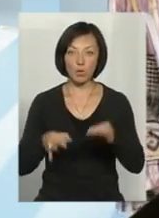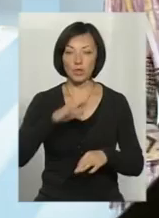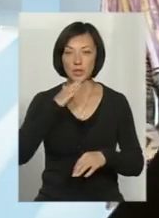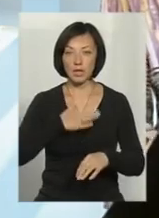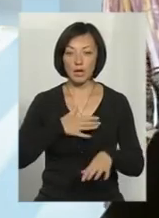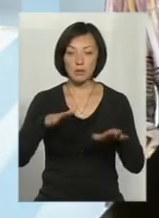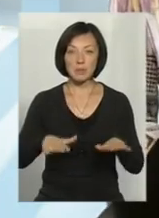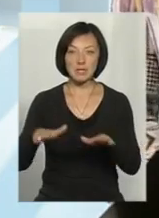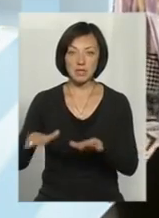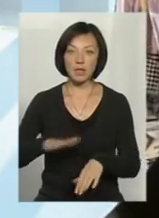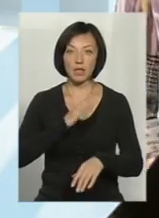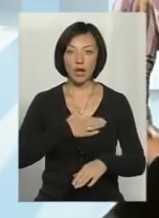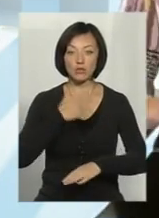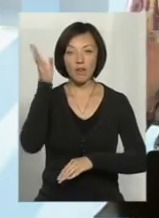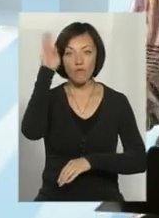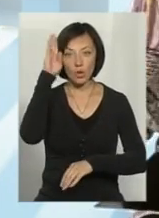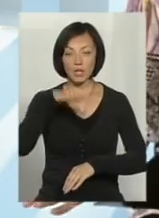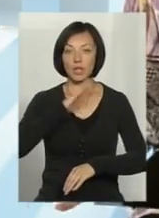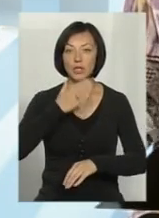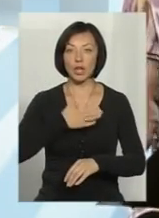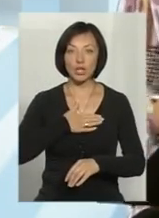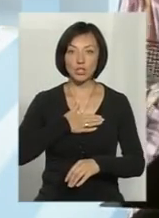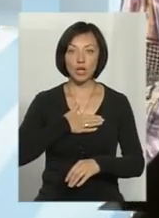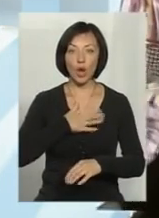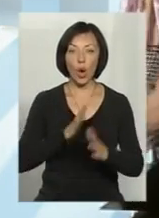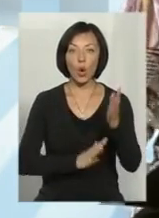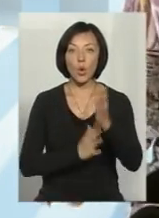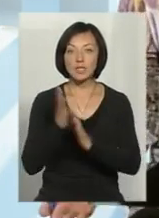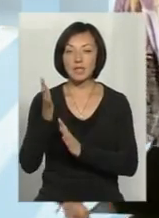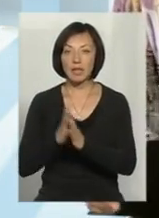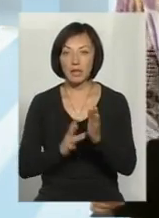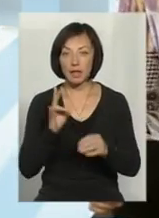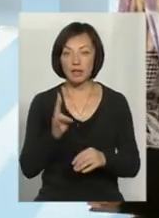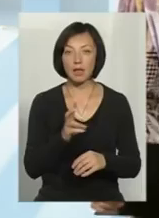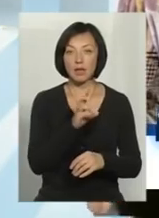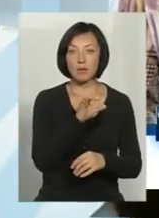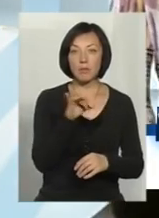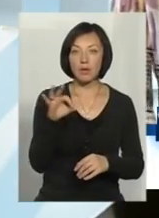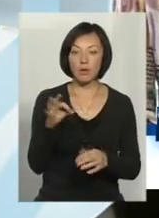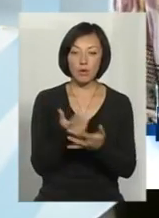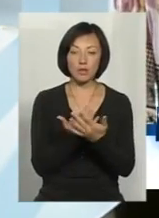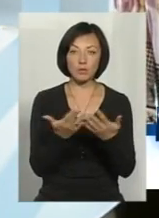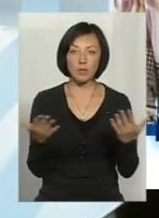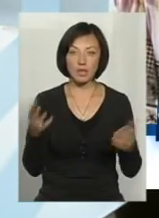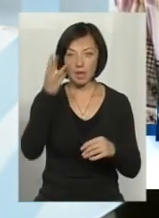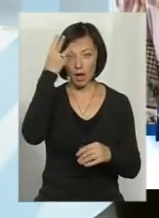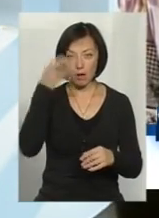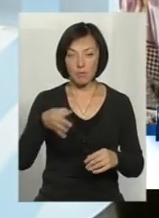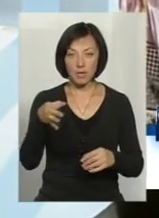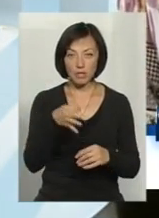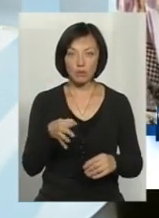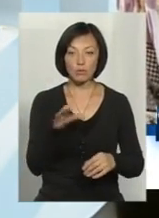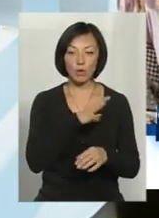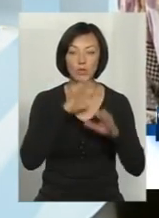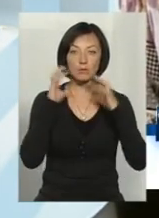нашої місцини, нашої води, наших рослин, біорізноманіття Хмельниччини, щоб воно